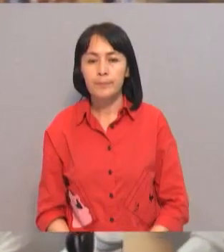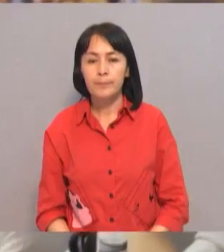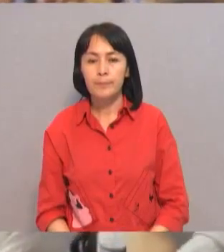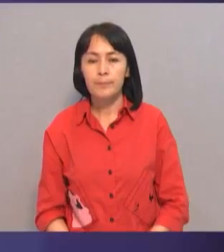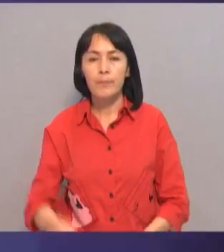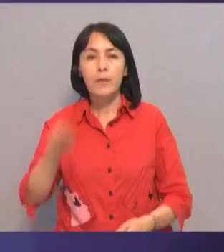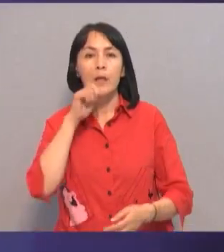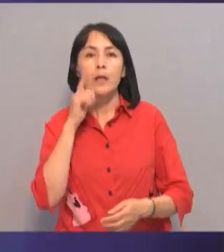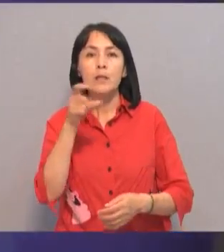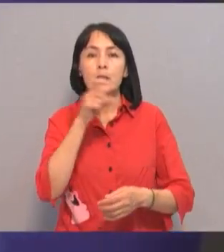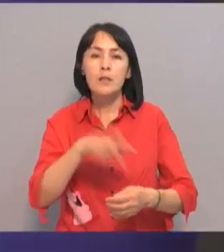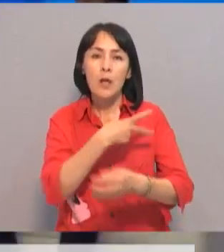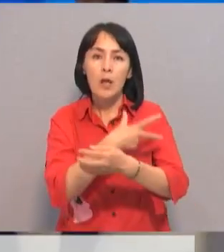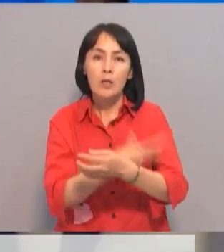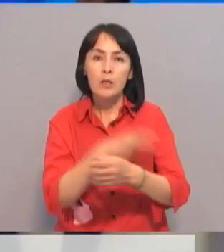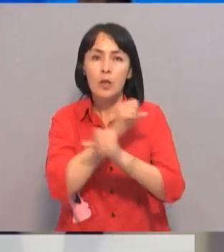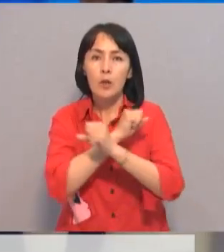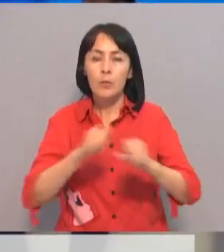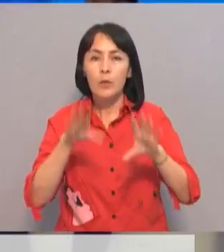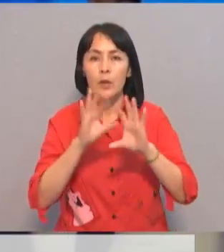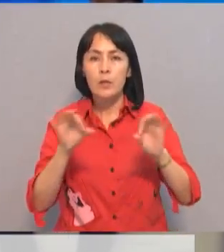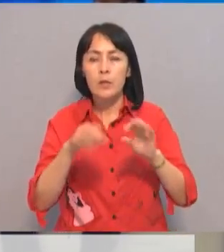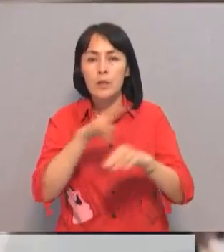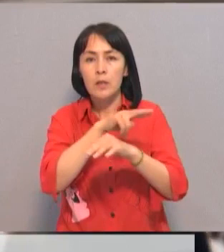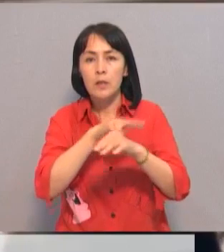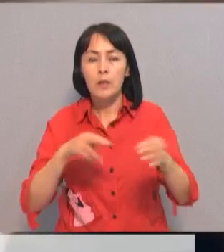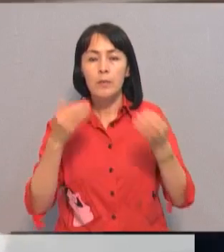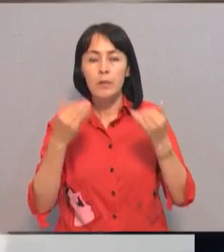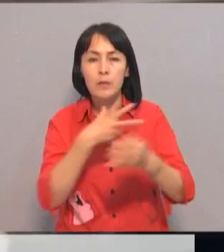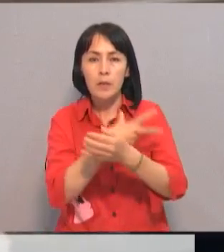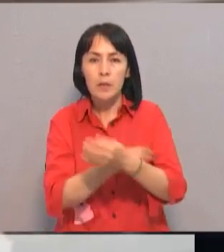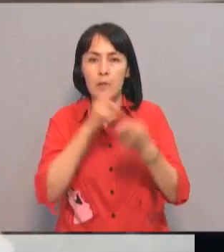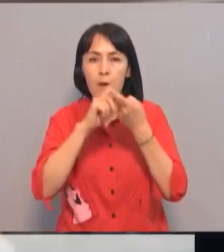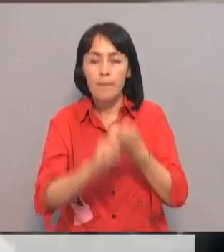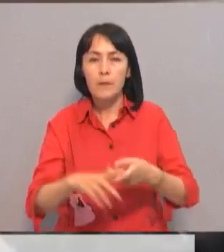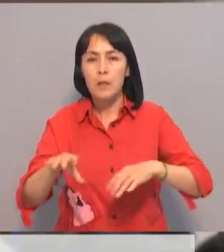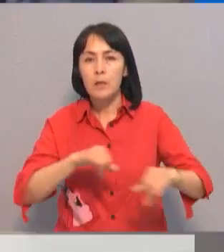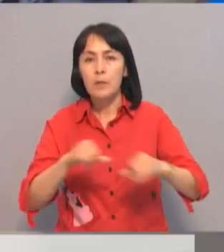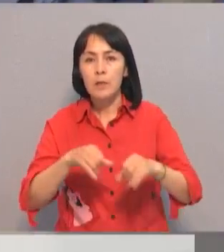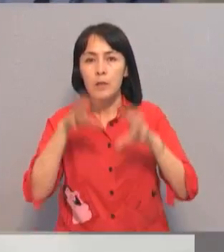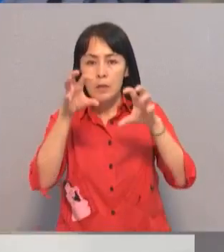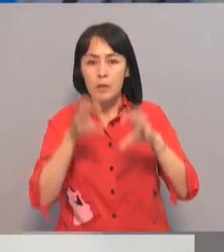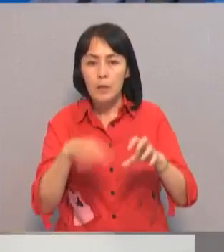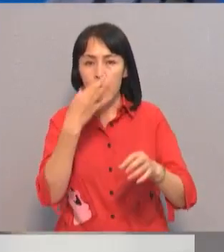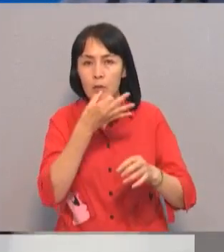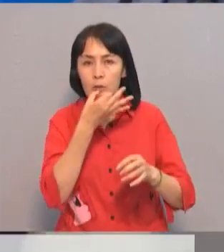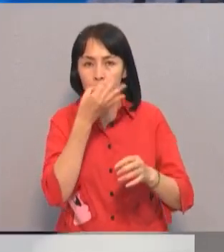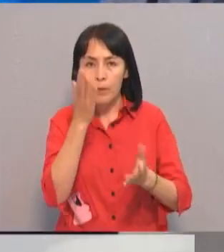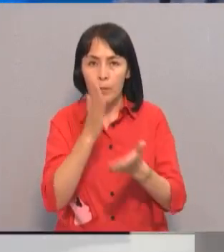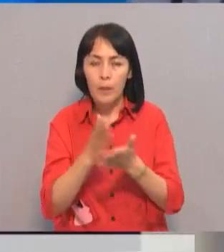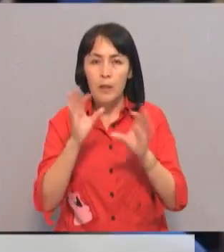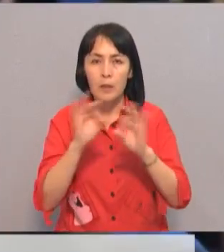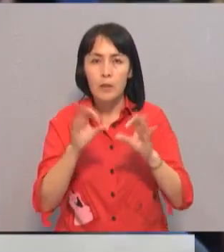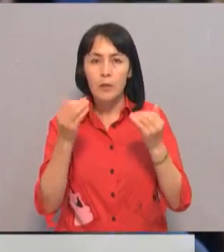Жастар арасында анаша құрлықтың алдын алудына сихаттыған тәртіп сақшылары есірткімен байланысты қылмыстар үшін заңмен қарастырылған жауап кешілікті